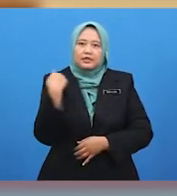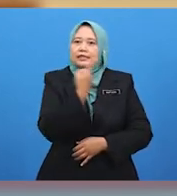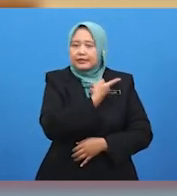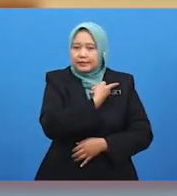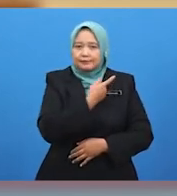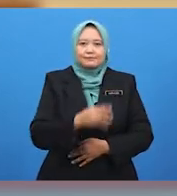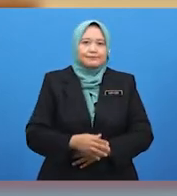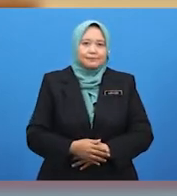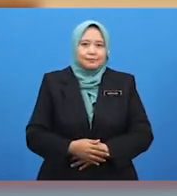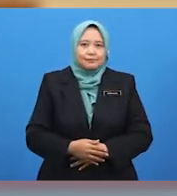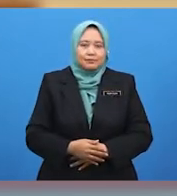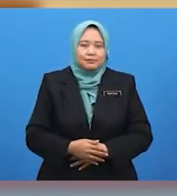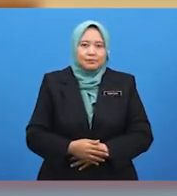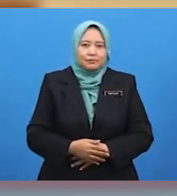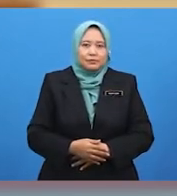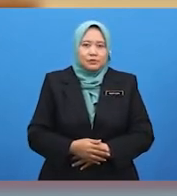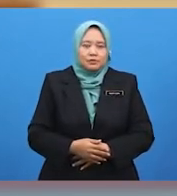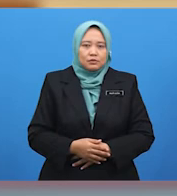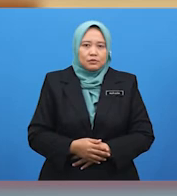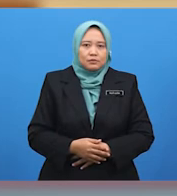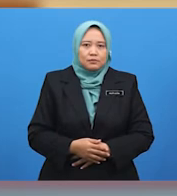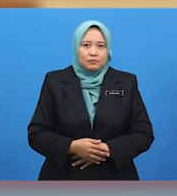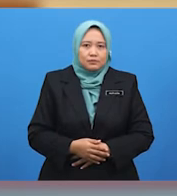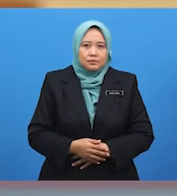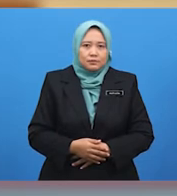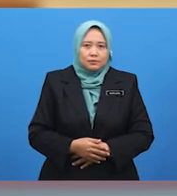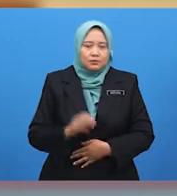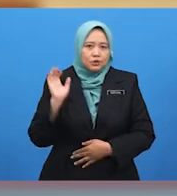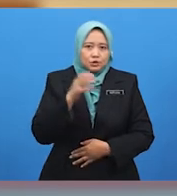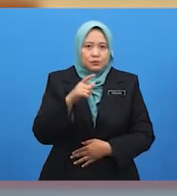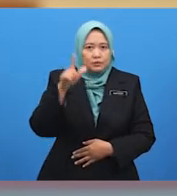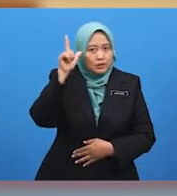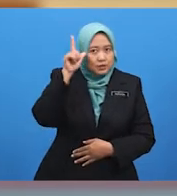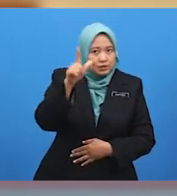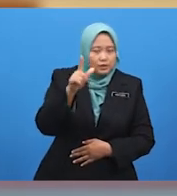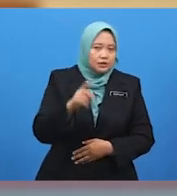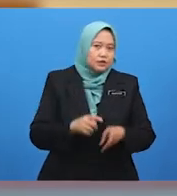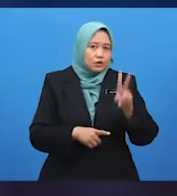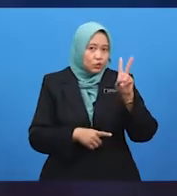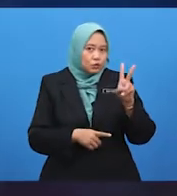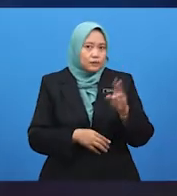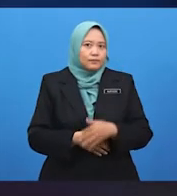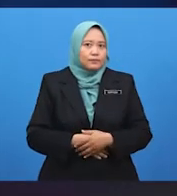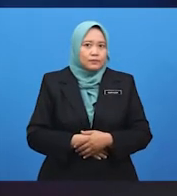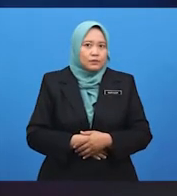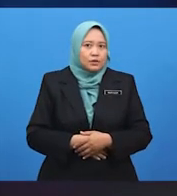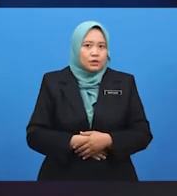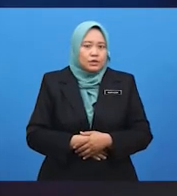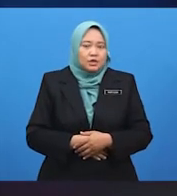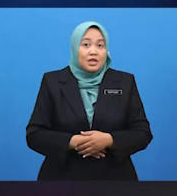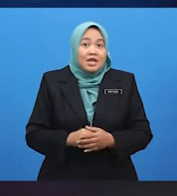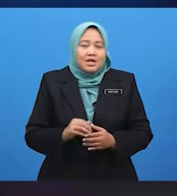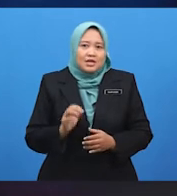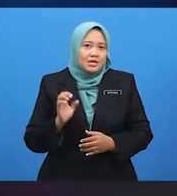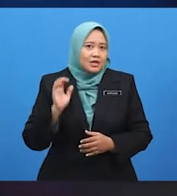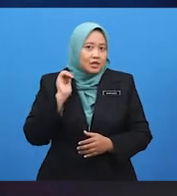sila hayati perbualan yang kedua. Kumki, jom. Baik, cikgu. Ya, esok cuti